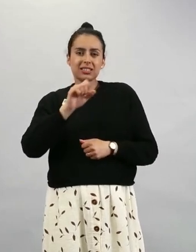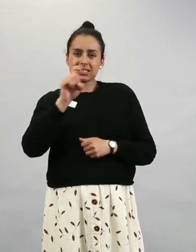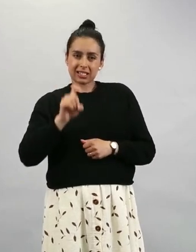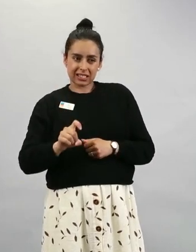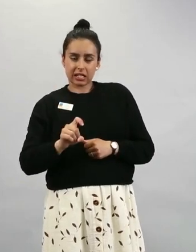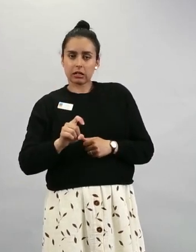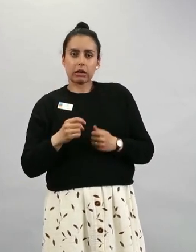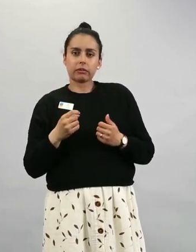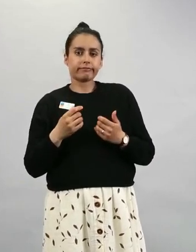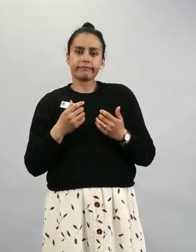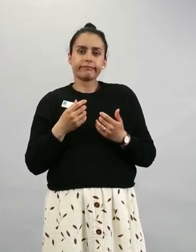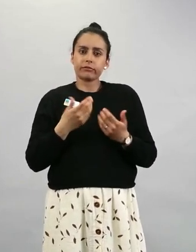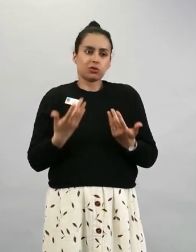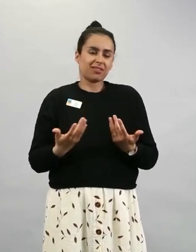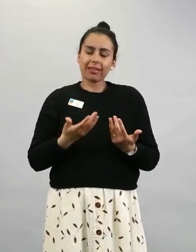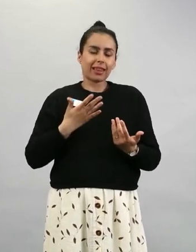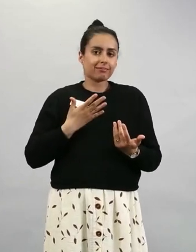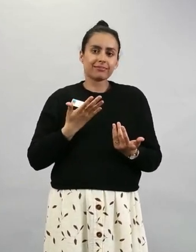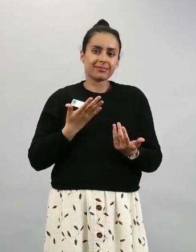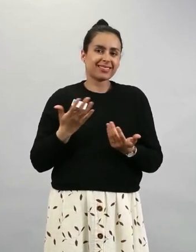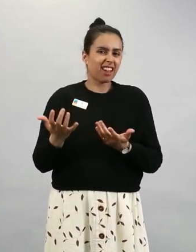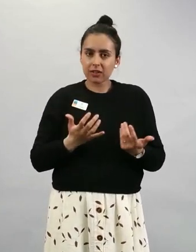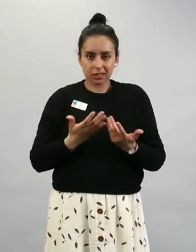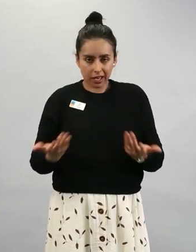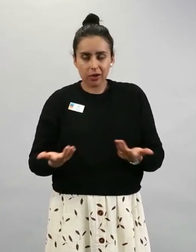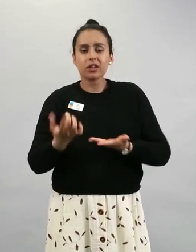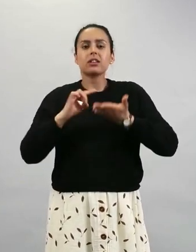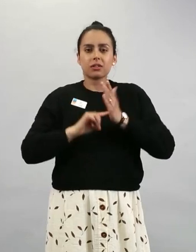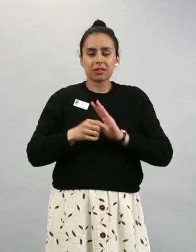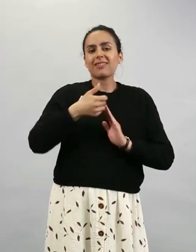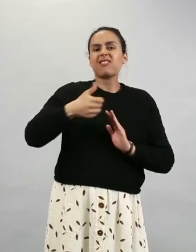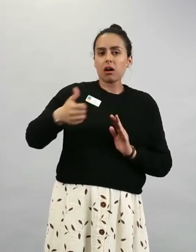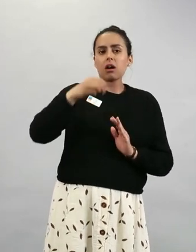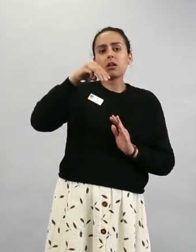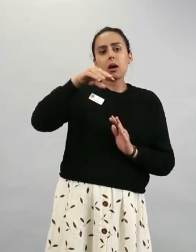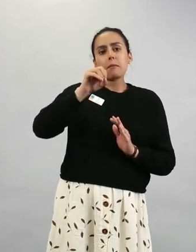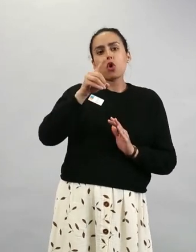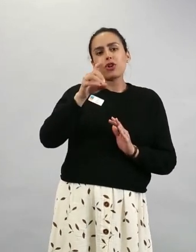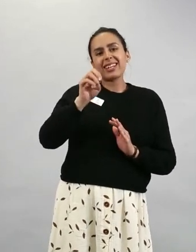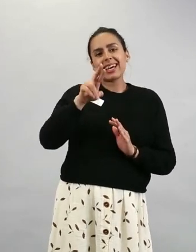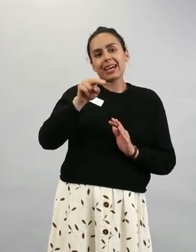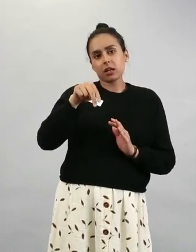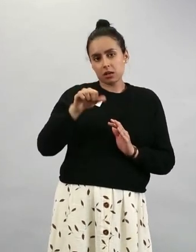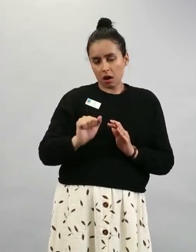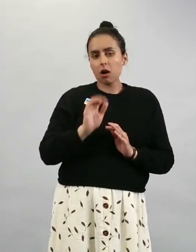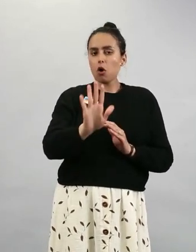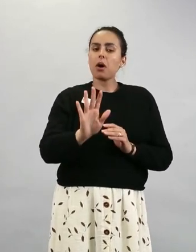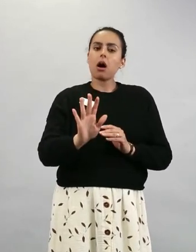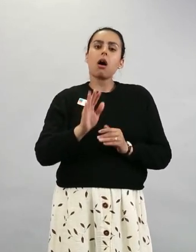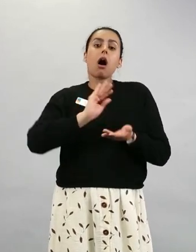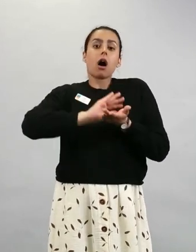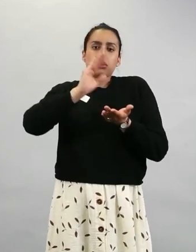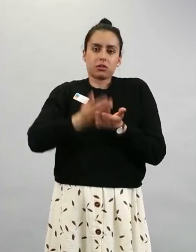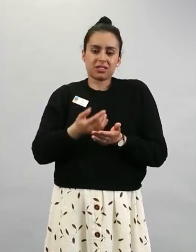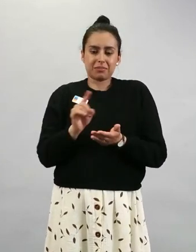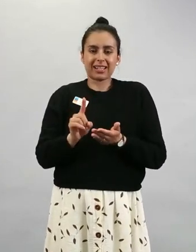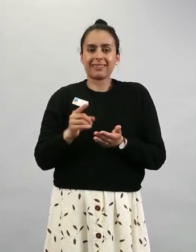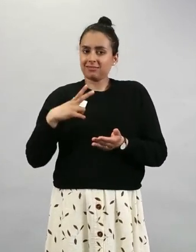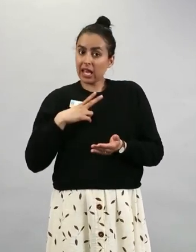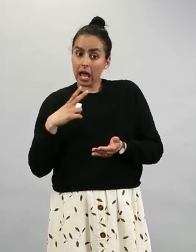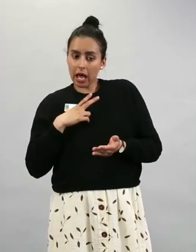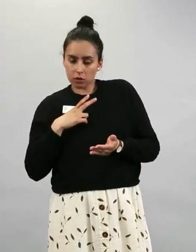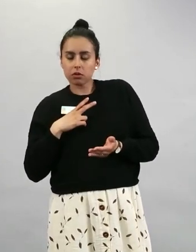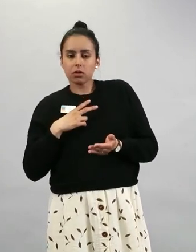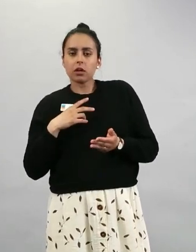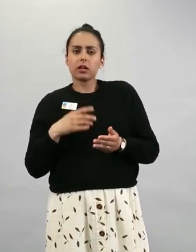sellaista tarvetta, niin kohdennetaan vain niitä Modernan annoksia, jotka jäävät yli, kun ensin on katsottu, että missä tarvitaan